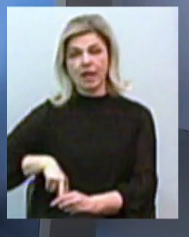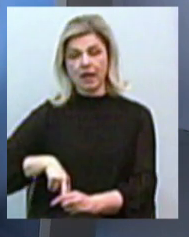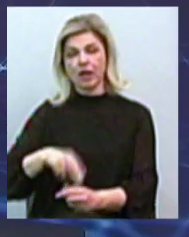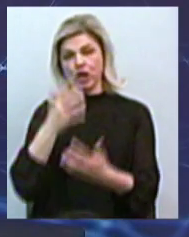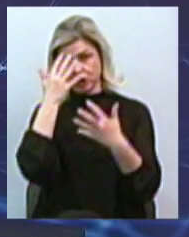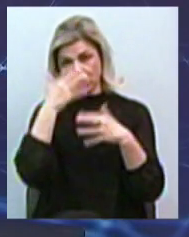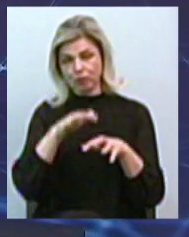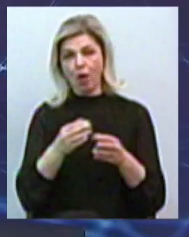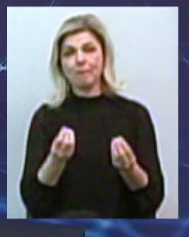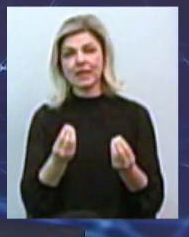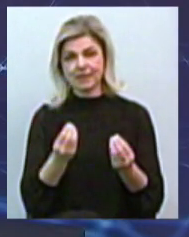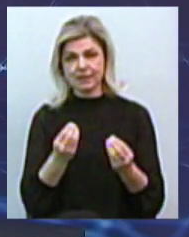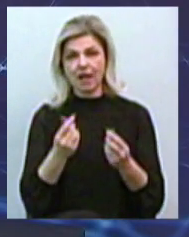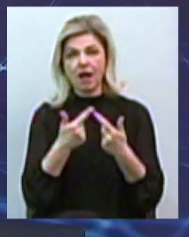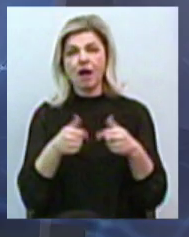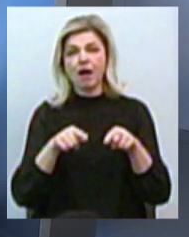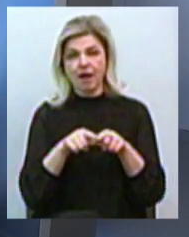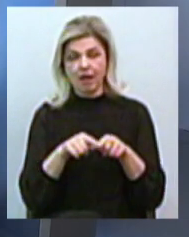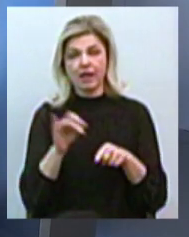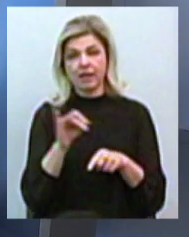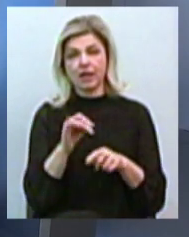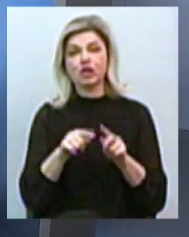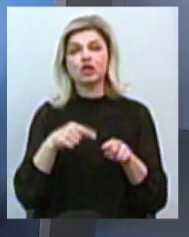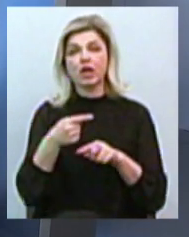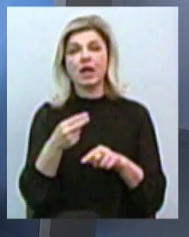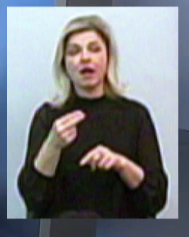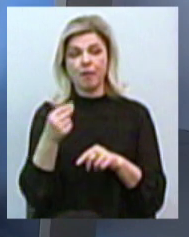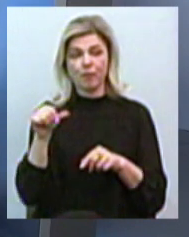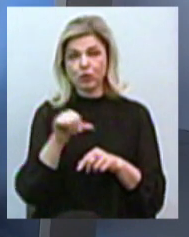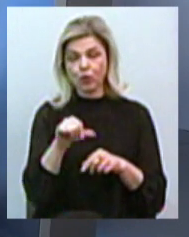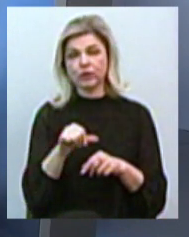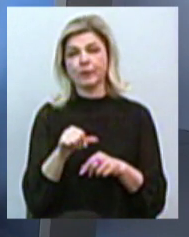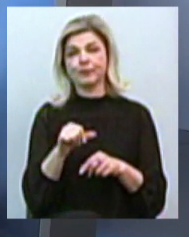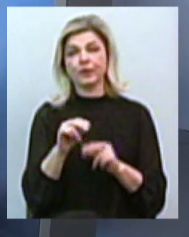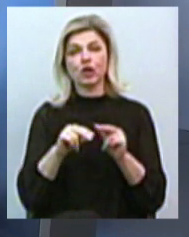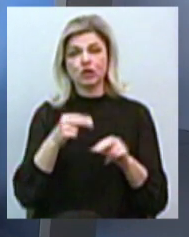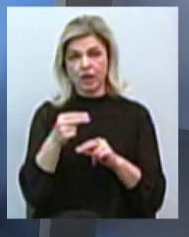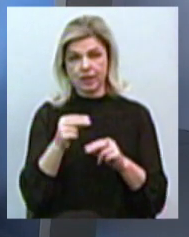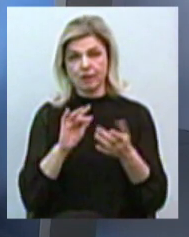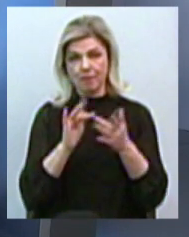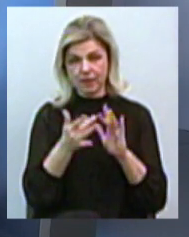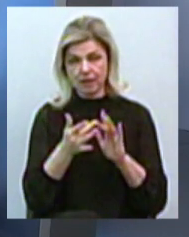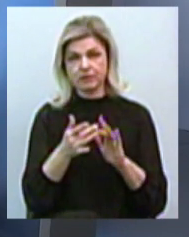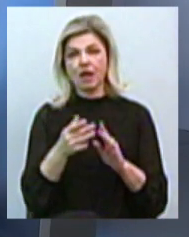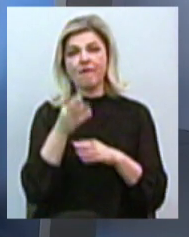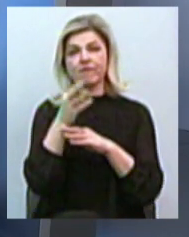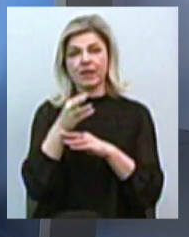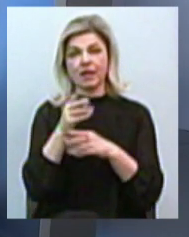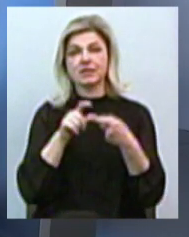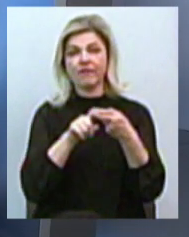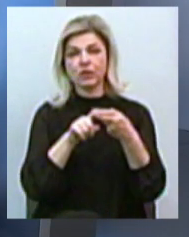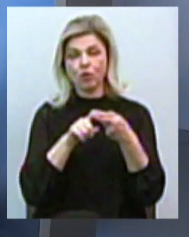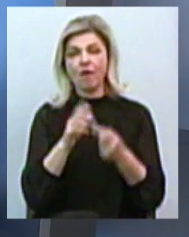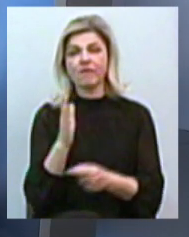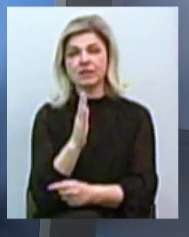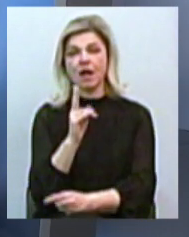бізнес-новини». Вітаю. І за кілька хвилин до нас приєднається через месенджер відеозв'язком Василь